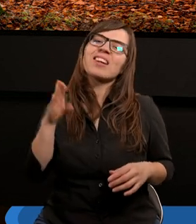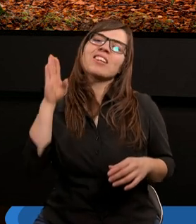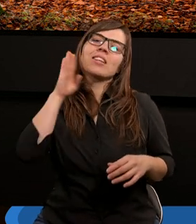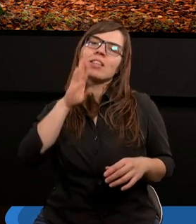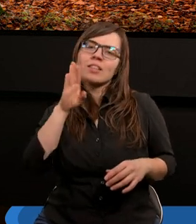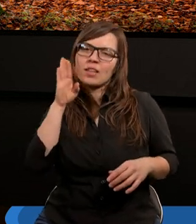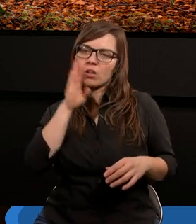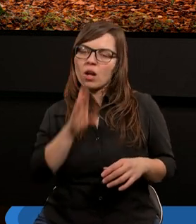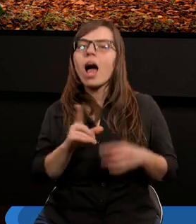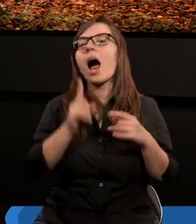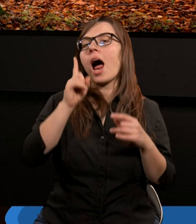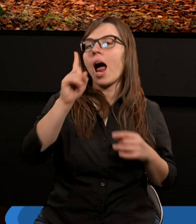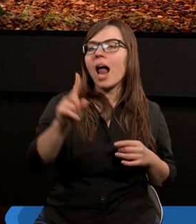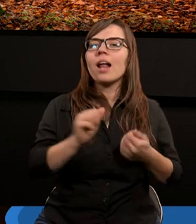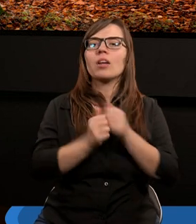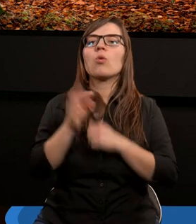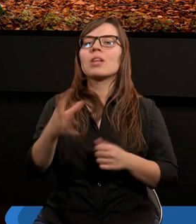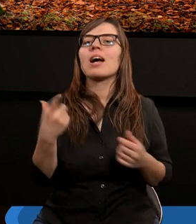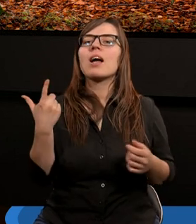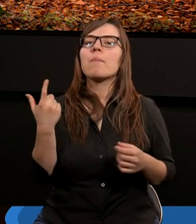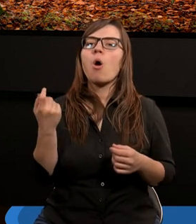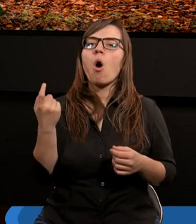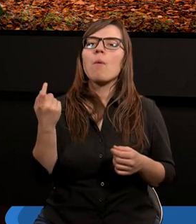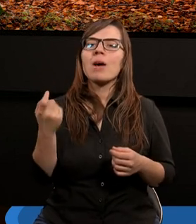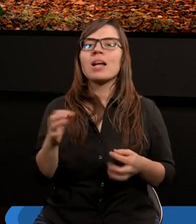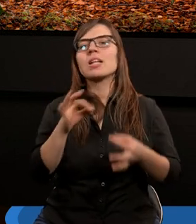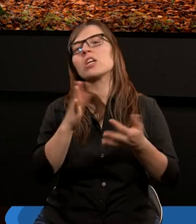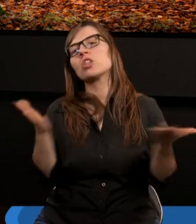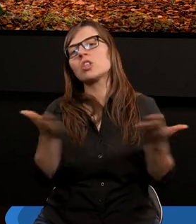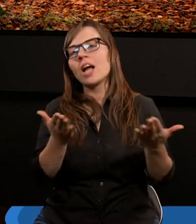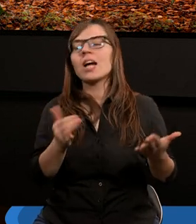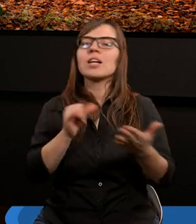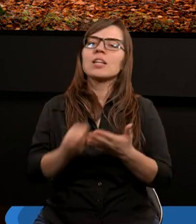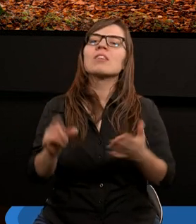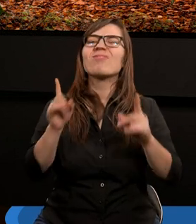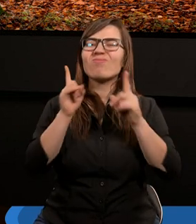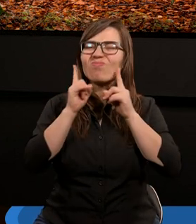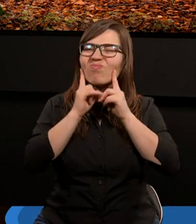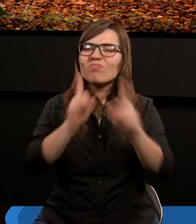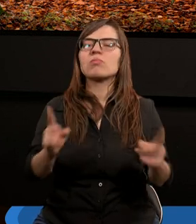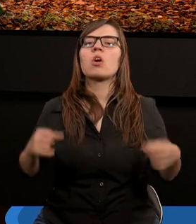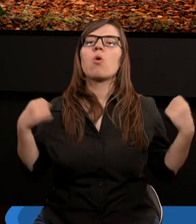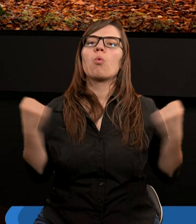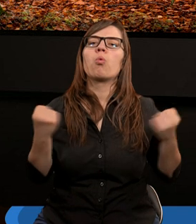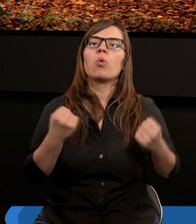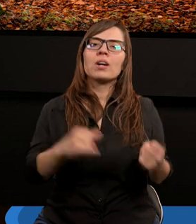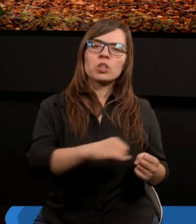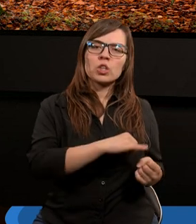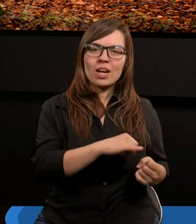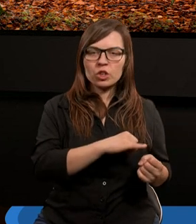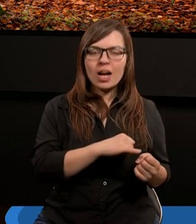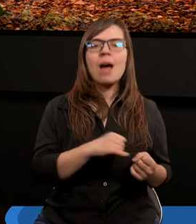jednocześnie. Ale są takie momenty, gdzie jesteśmy rzeczywiście takimi grzesznikami,